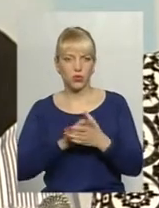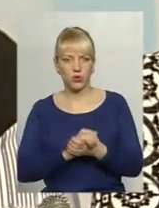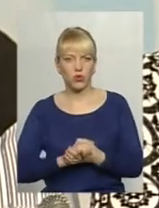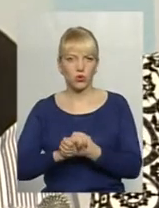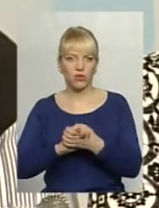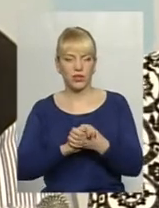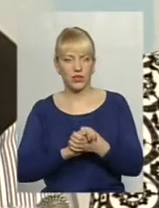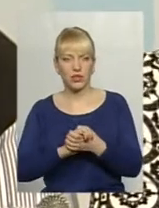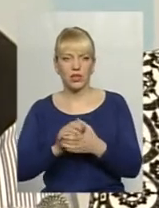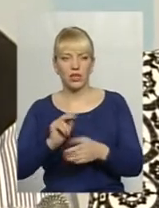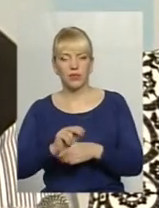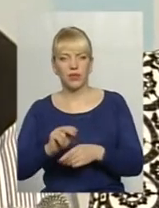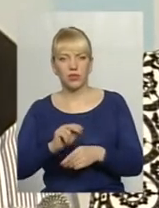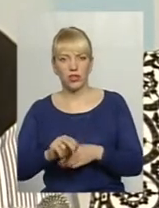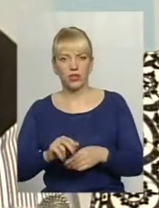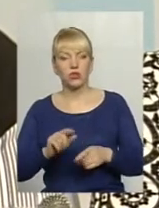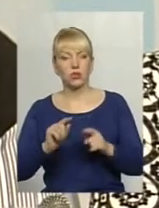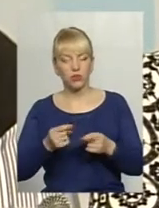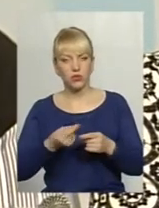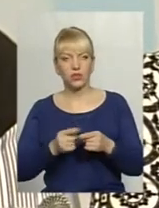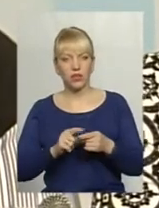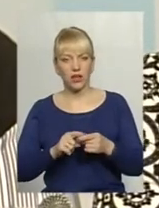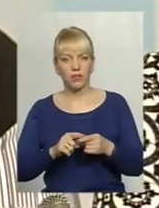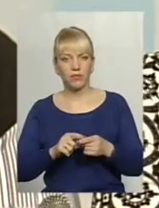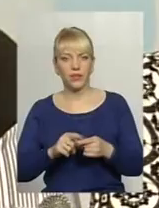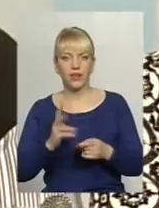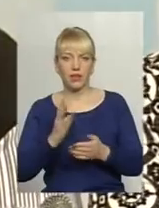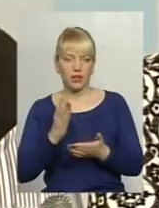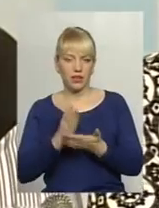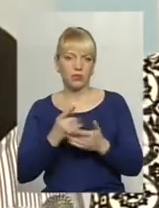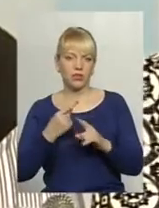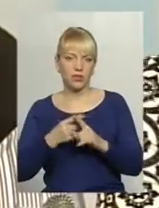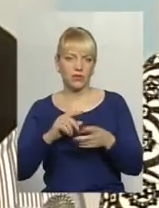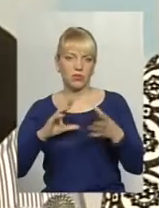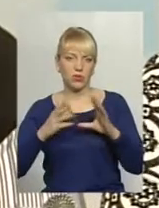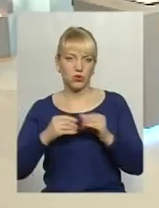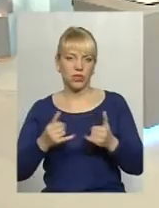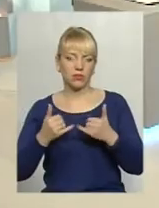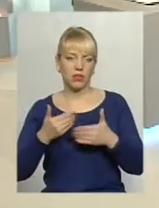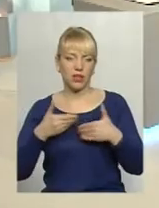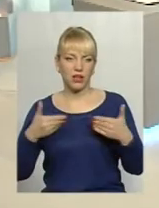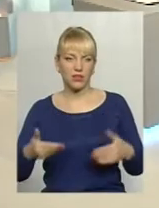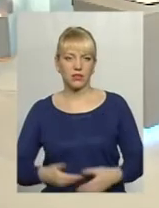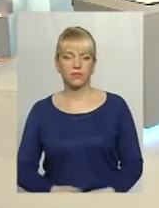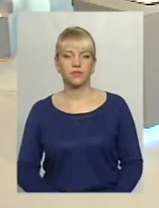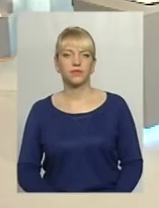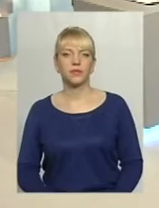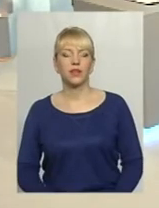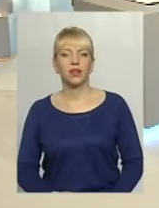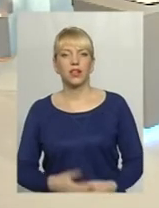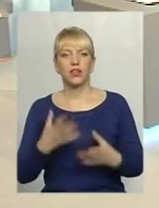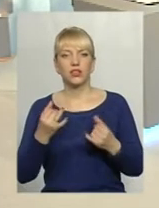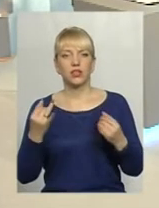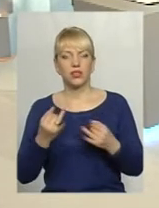привчати. Тому це досить є позитивним результатом для нас. Дякую. Ще цікаве